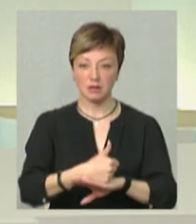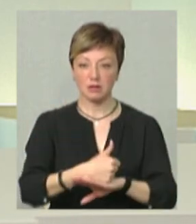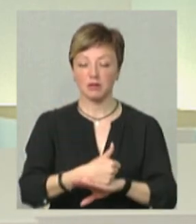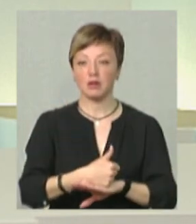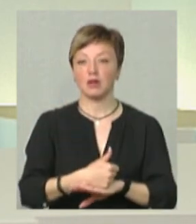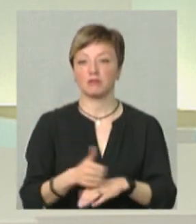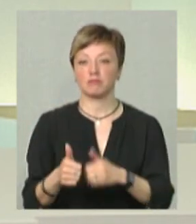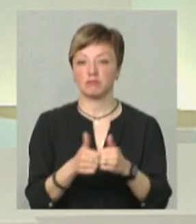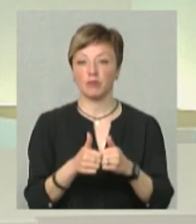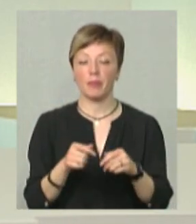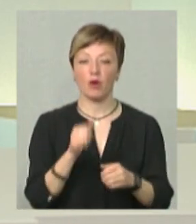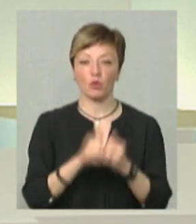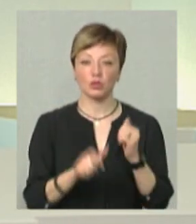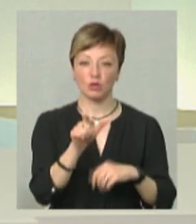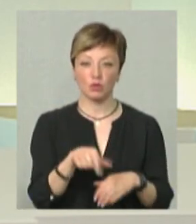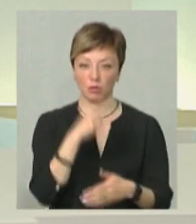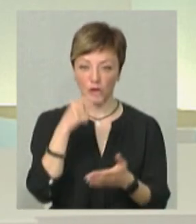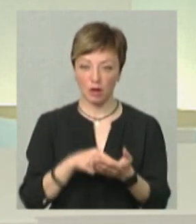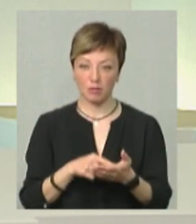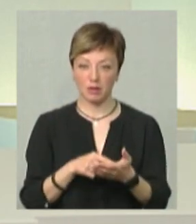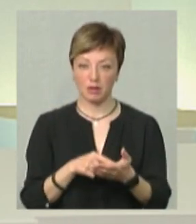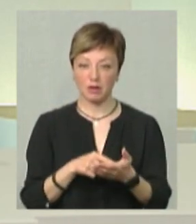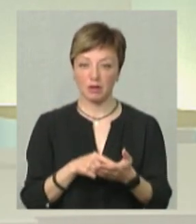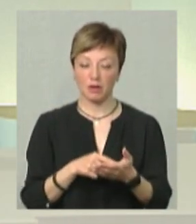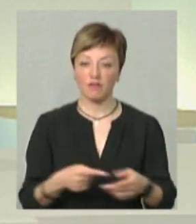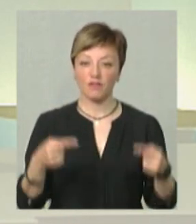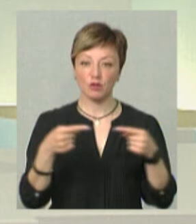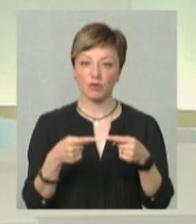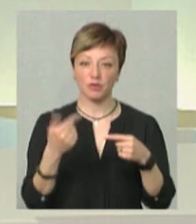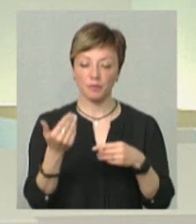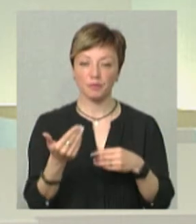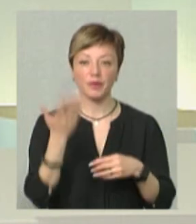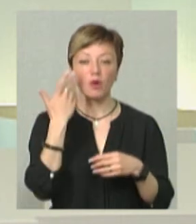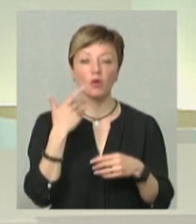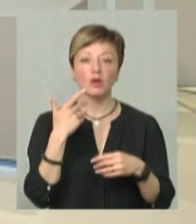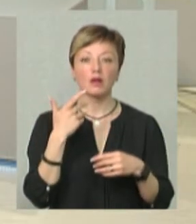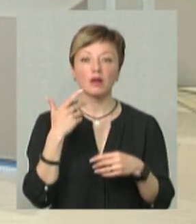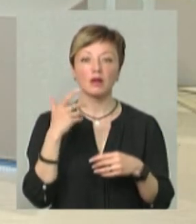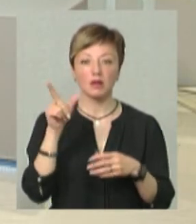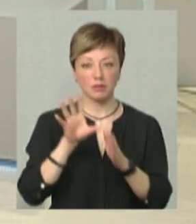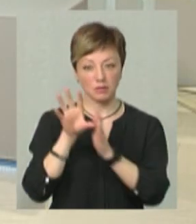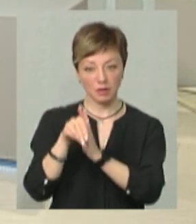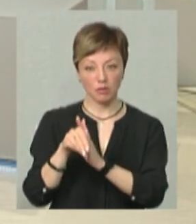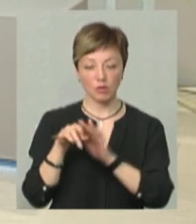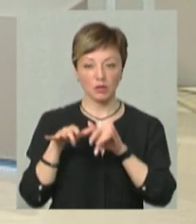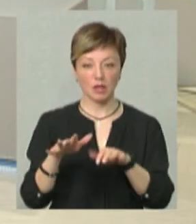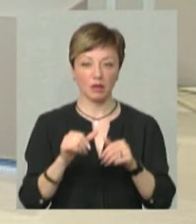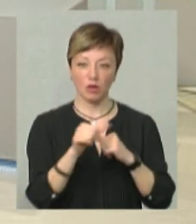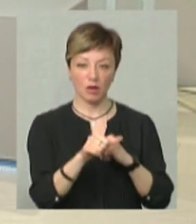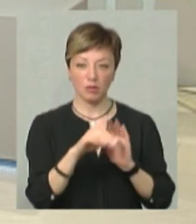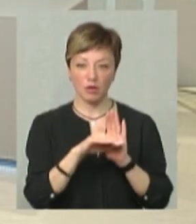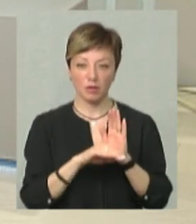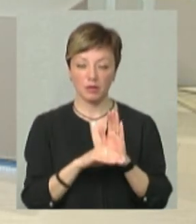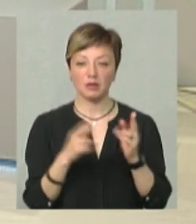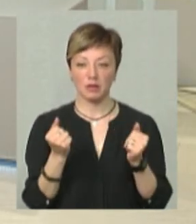Тобто, звичайно, кожна людина потрапить в відповідний їй... Тобто вони будуть залучені у їхній навчальний процес, а не під окрему